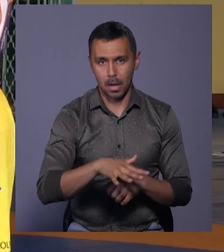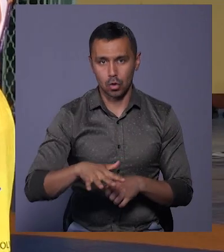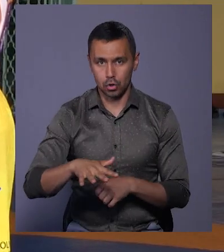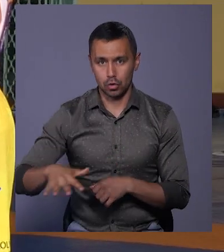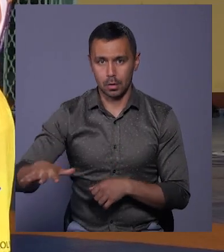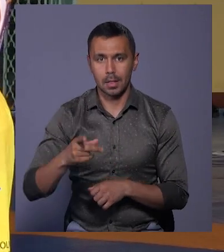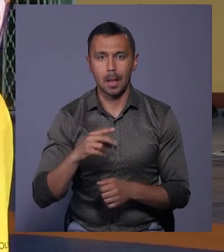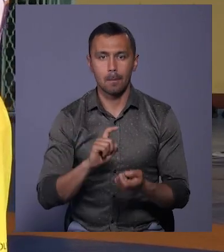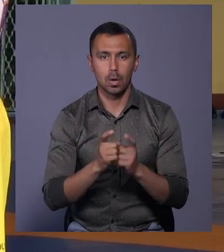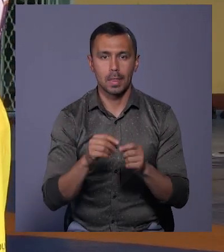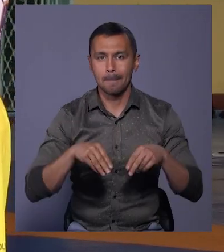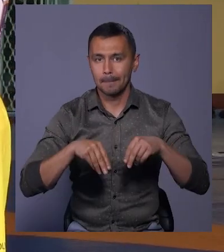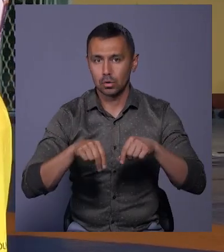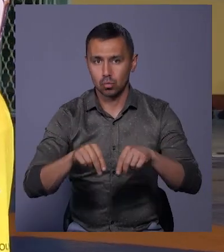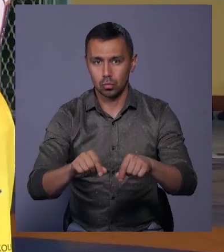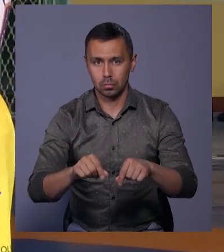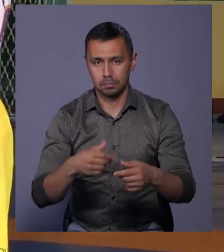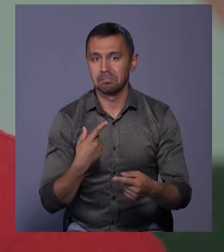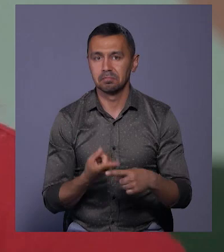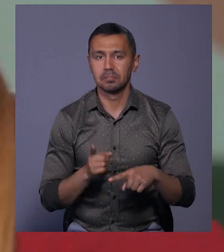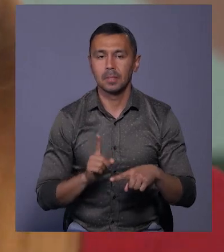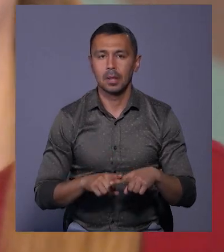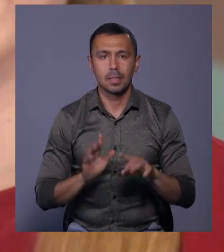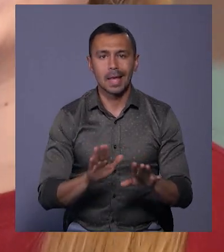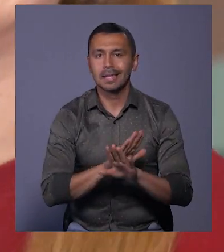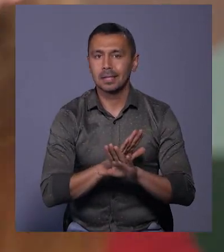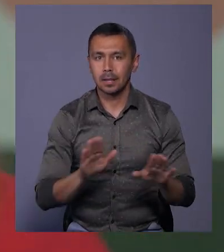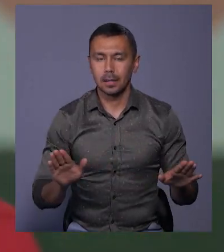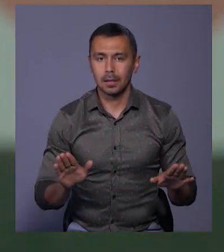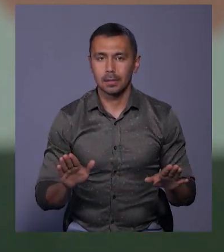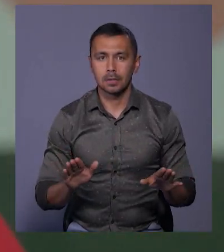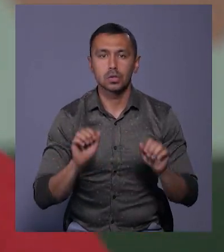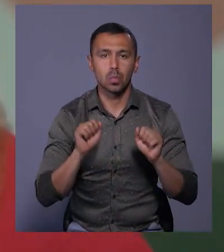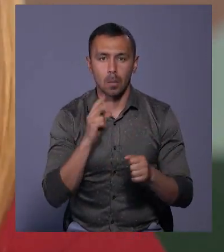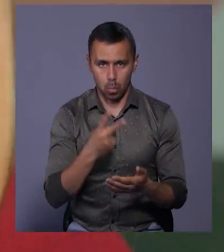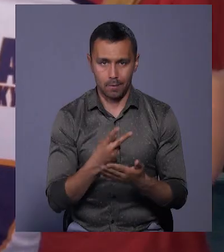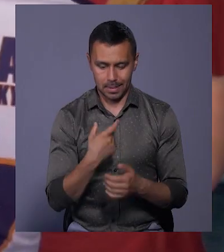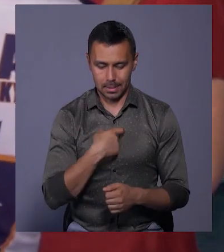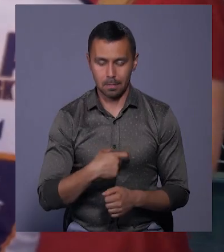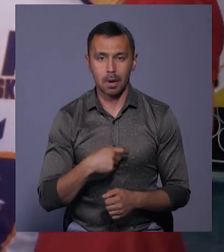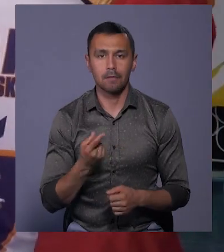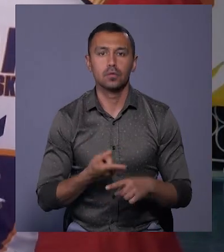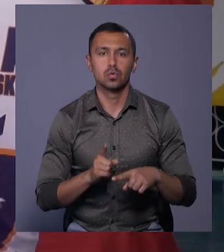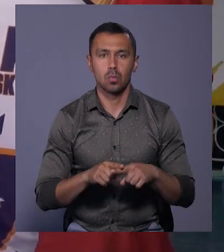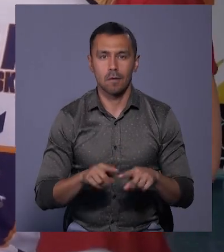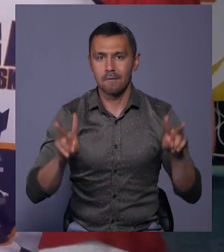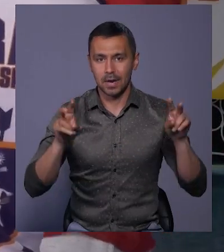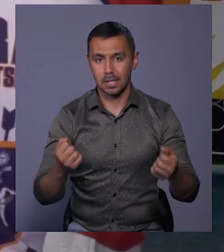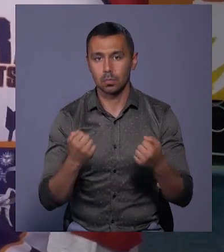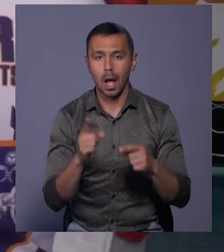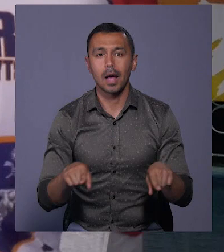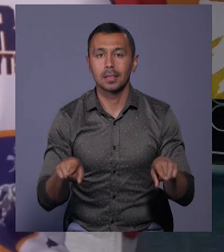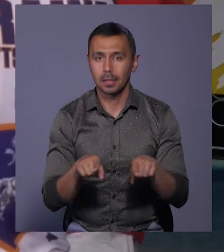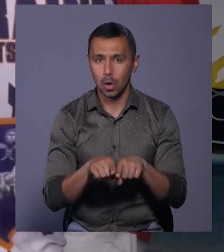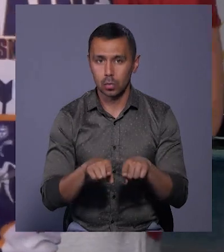для боротьби на піску. Це не тільки змога проявити себе в цьому виді спорту, а